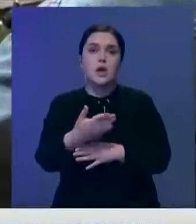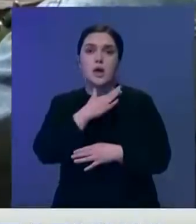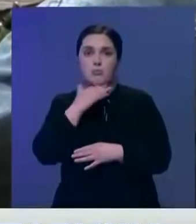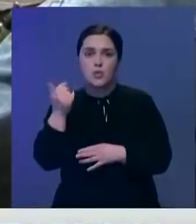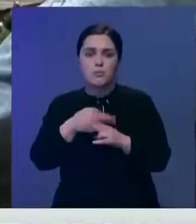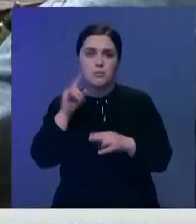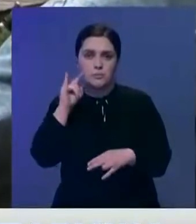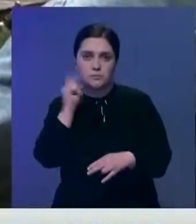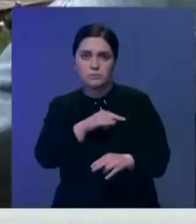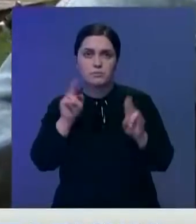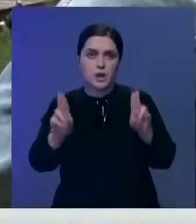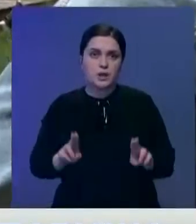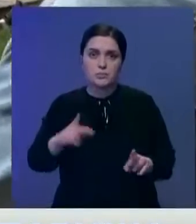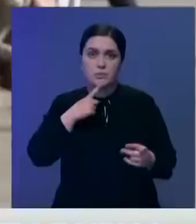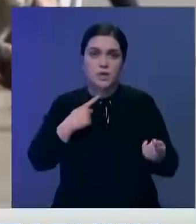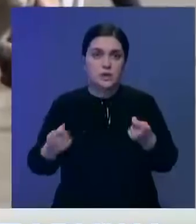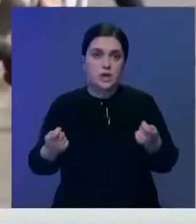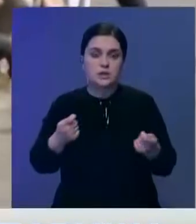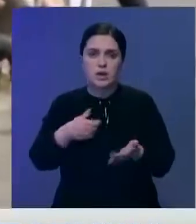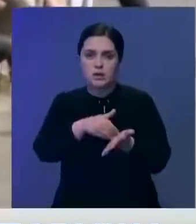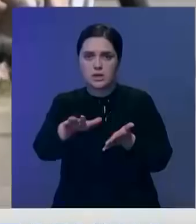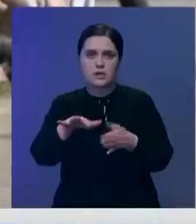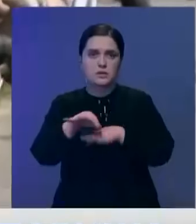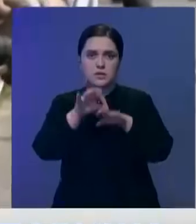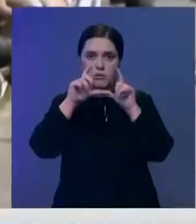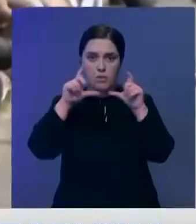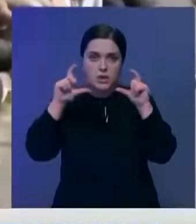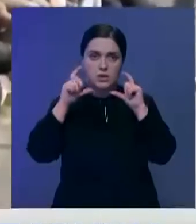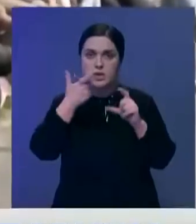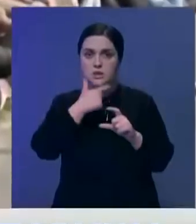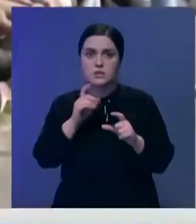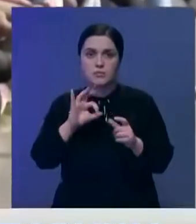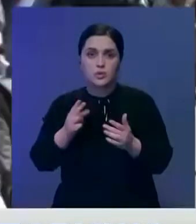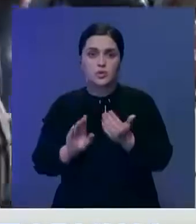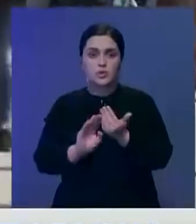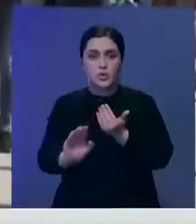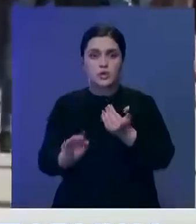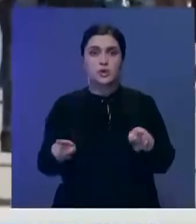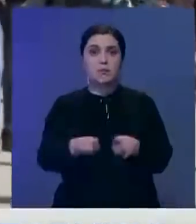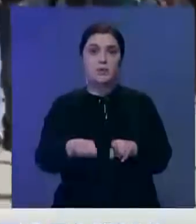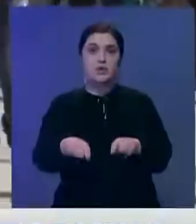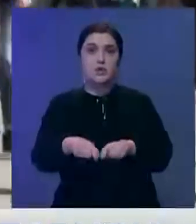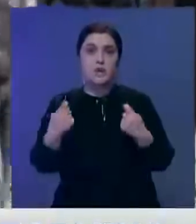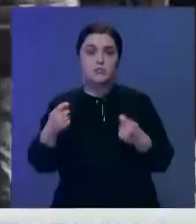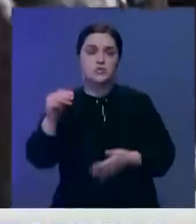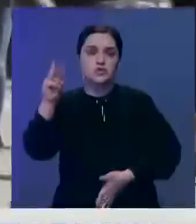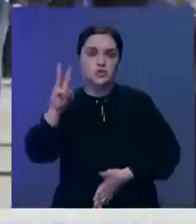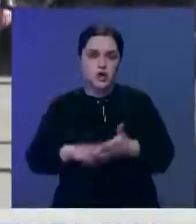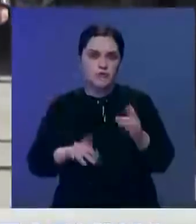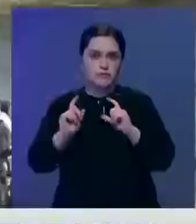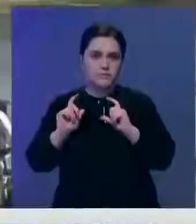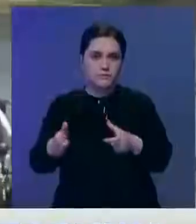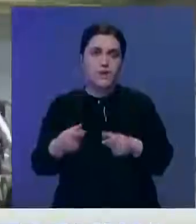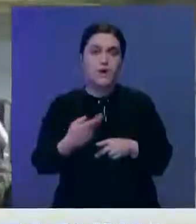пренеберегают правилами предосторожности, отказываются носить маски, дистанцию не соблюдают. Таким нарушителям выписывают